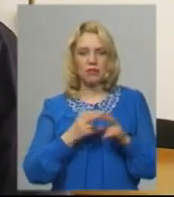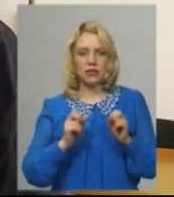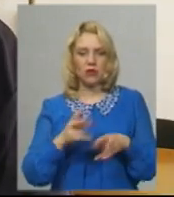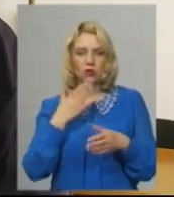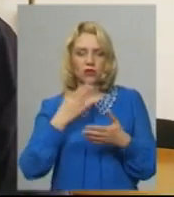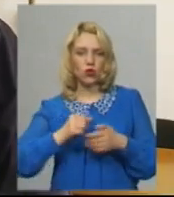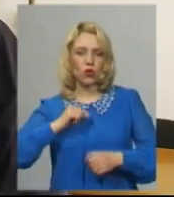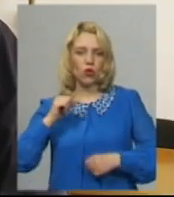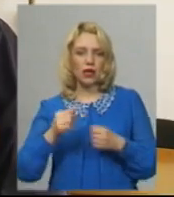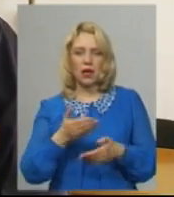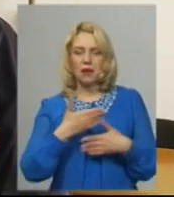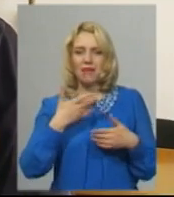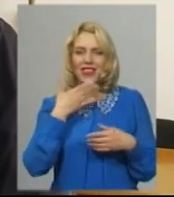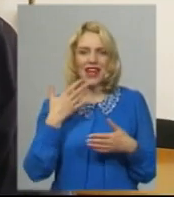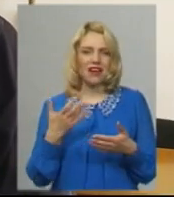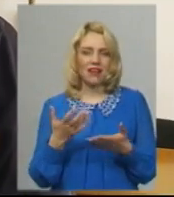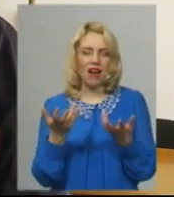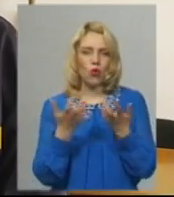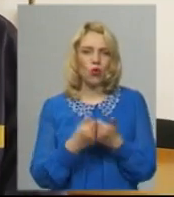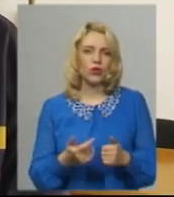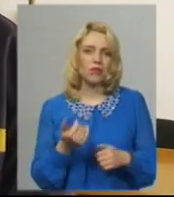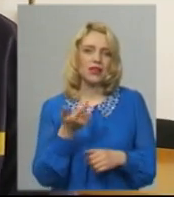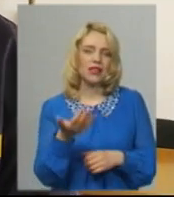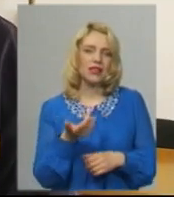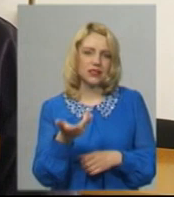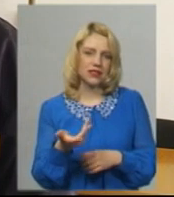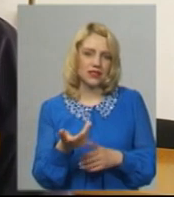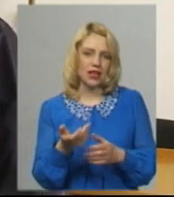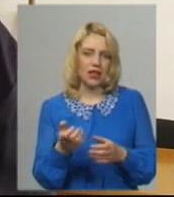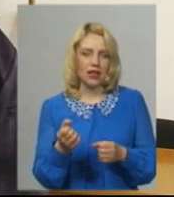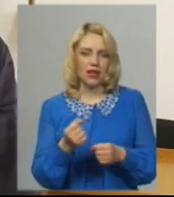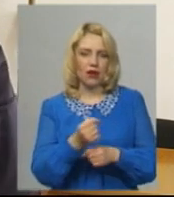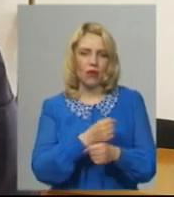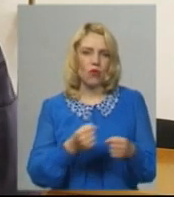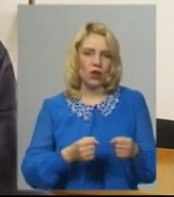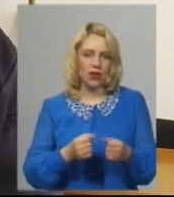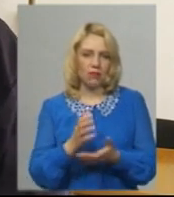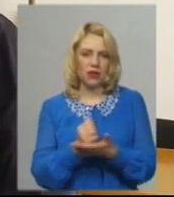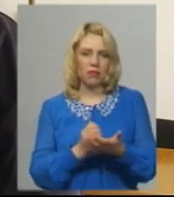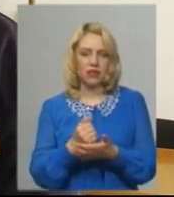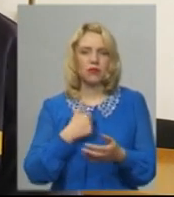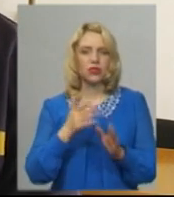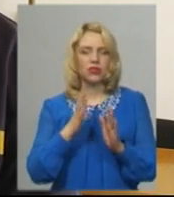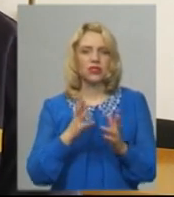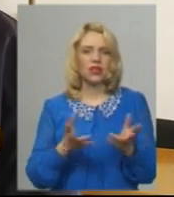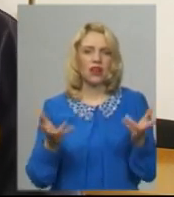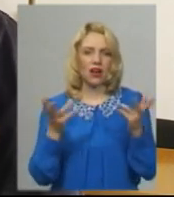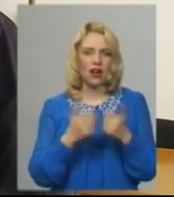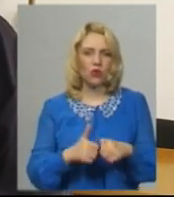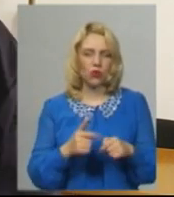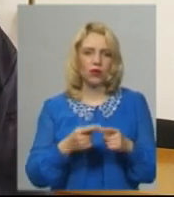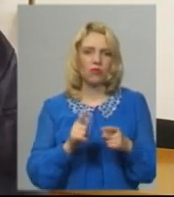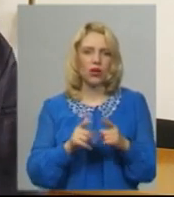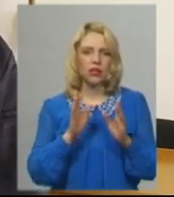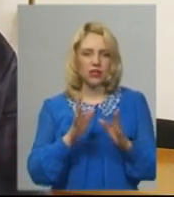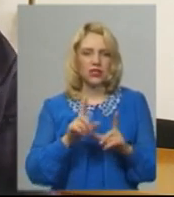колег. Ми не рахуємо кількість боєприпасів, ми рахуємо кількість наших виїздів і є така у нас приказка,